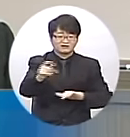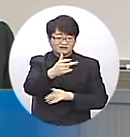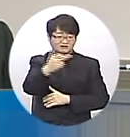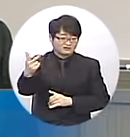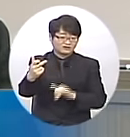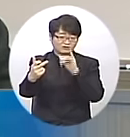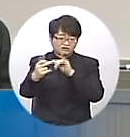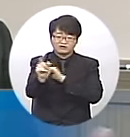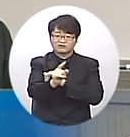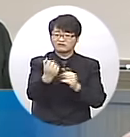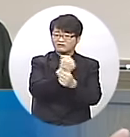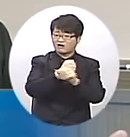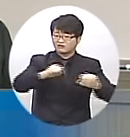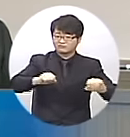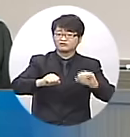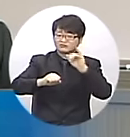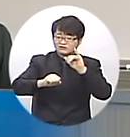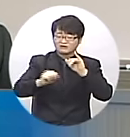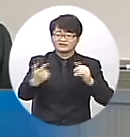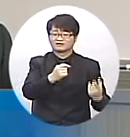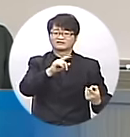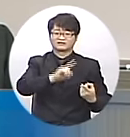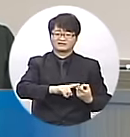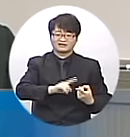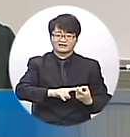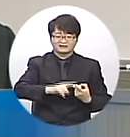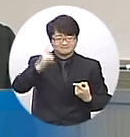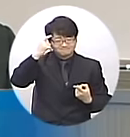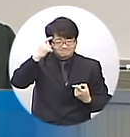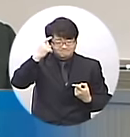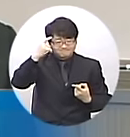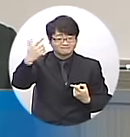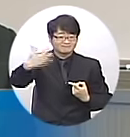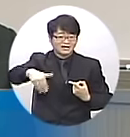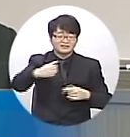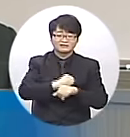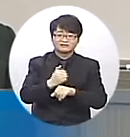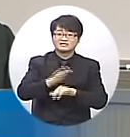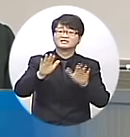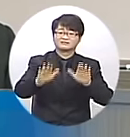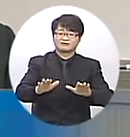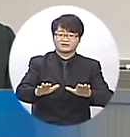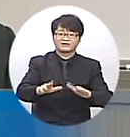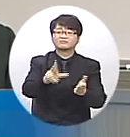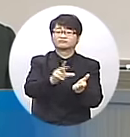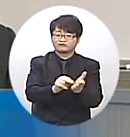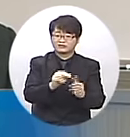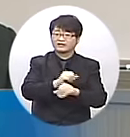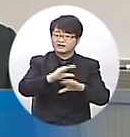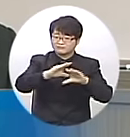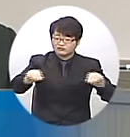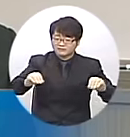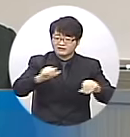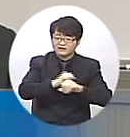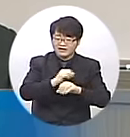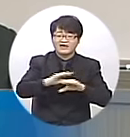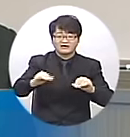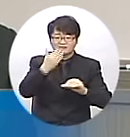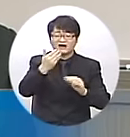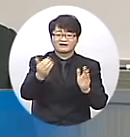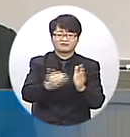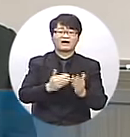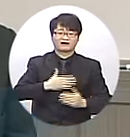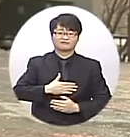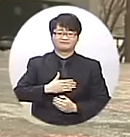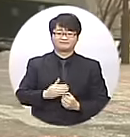좀 크기도 하고 어떤 건 좀 넓기도 하고 그런 거에 대한 개념이 없었는데 그거를 아마 이번에 문제를 풀면서 그게 해결된 걸로